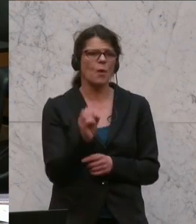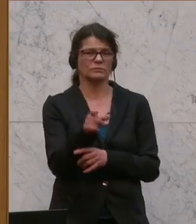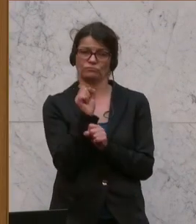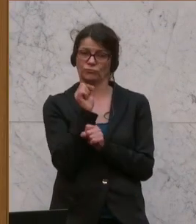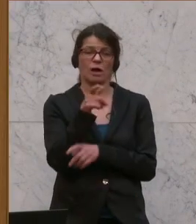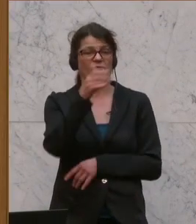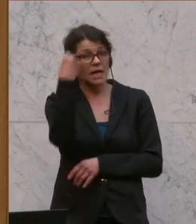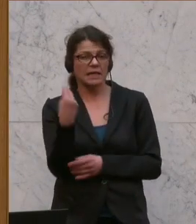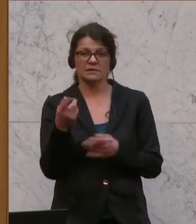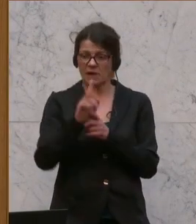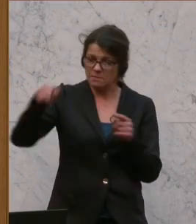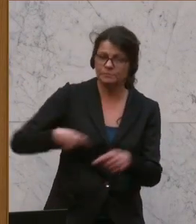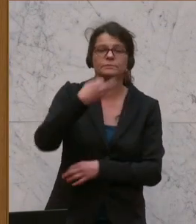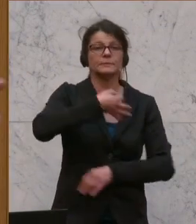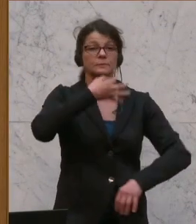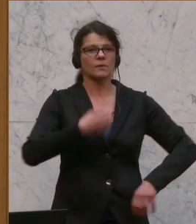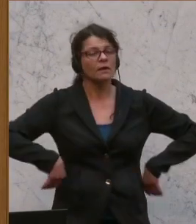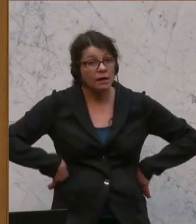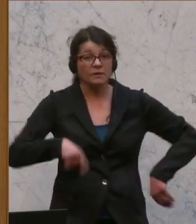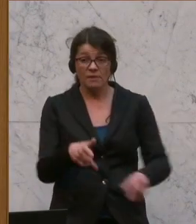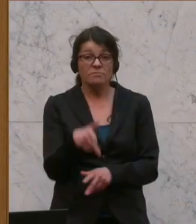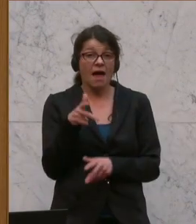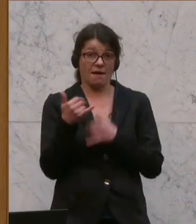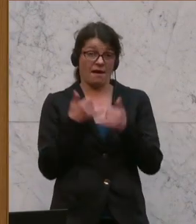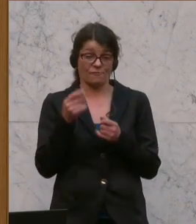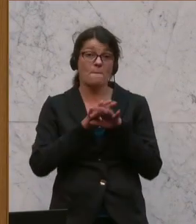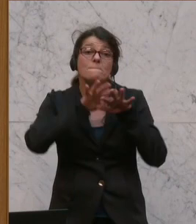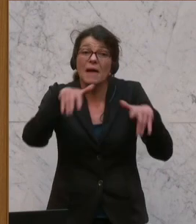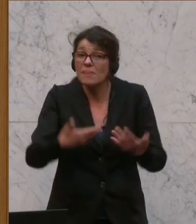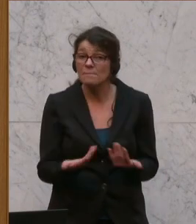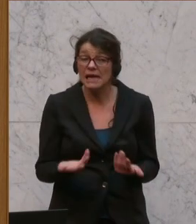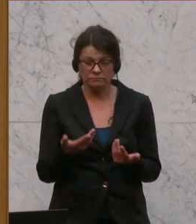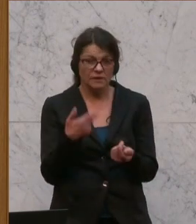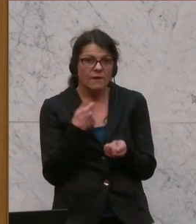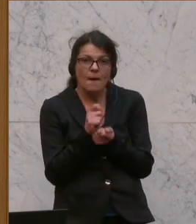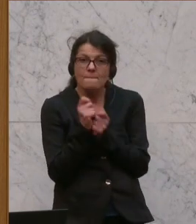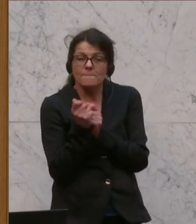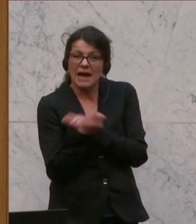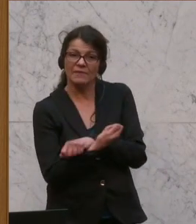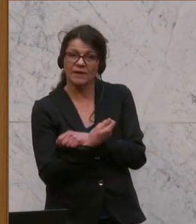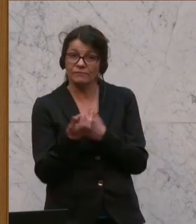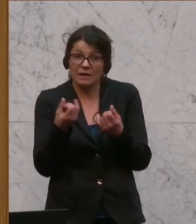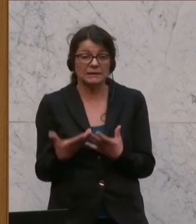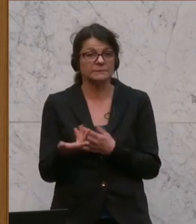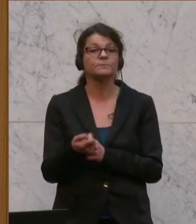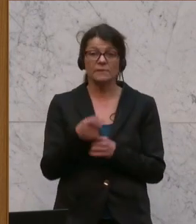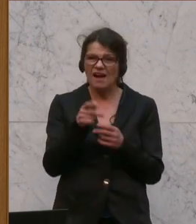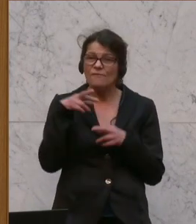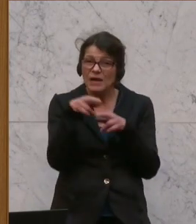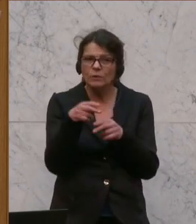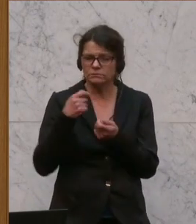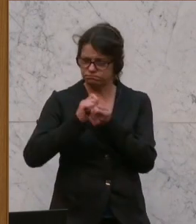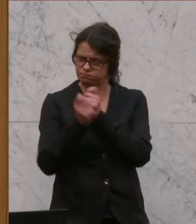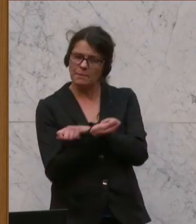ganz gerne vergessen, wenn sie hier draußen stehen, ist, dass sich in diesen drei Jahren das Pandemie-Geschehen verändert hat. Der Virus hat sich verändert